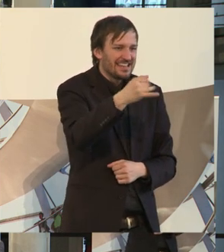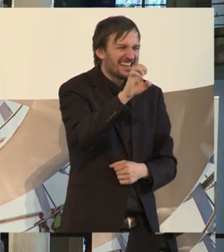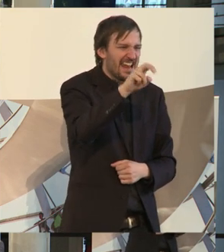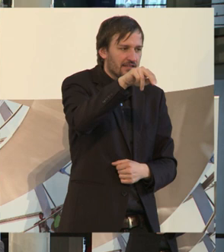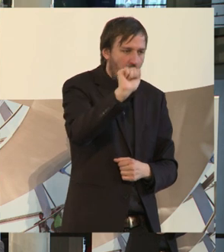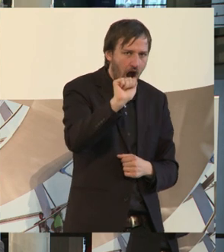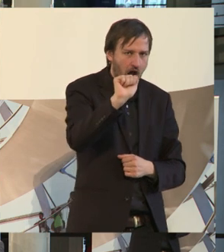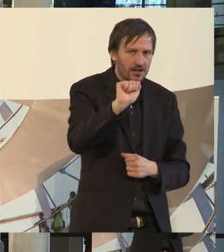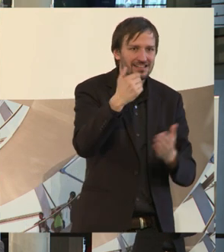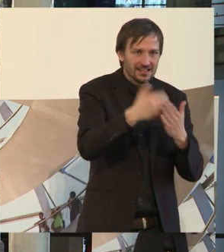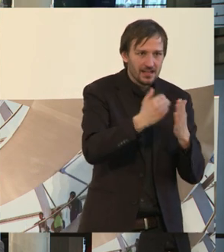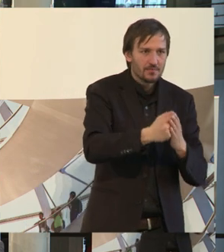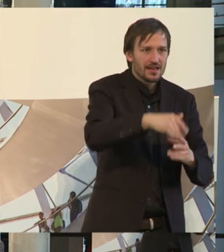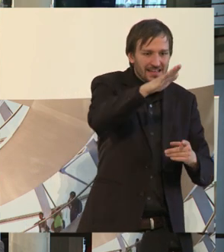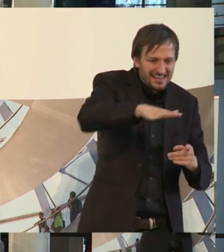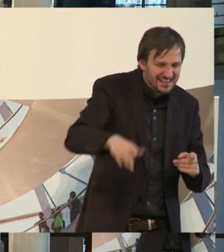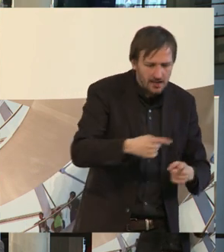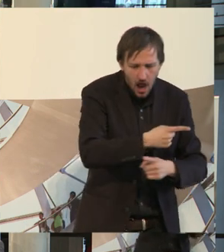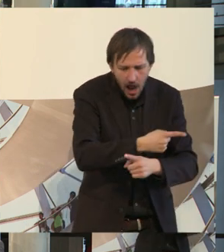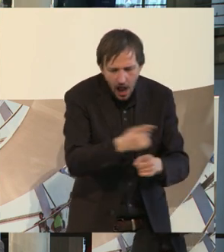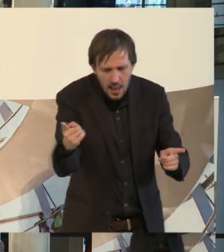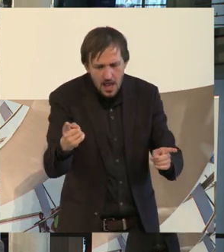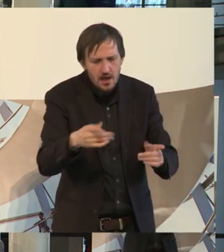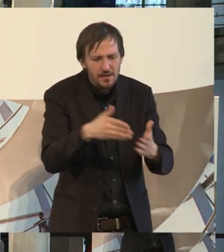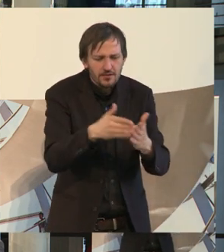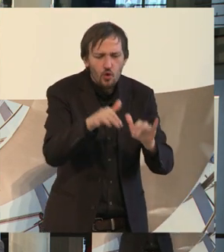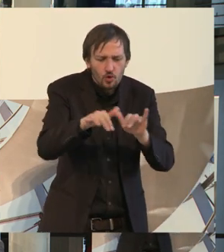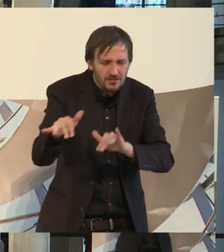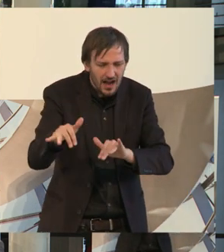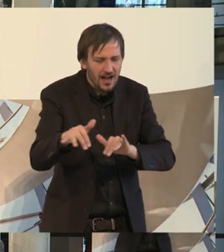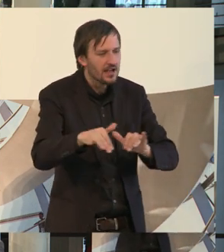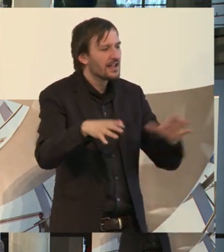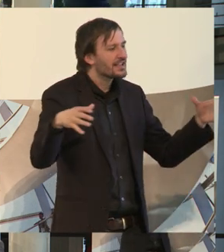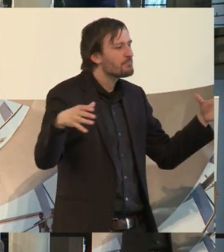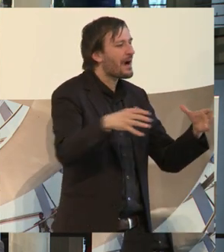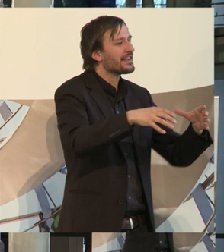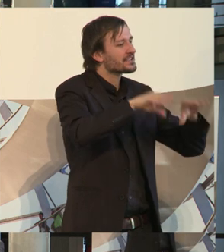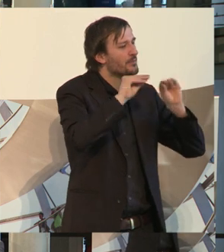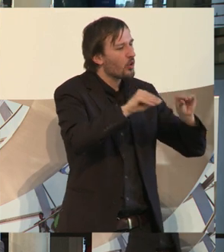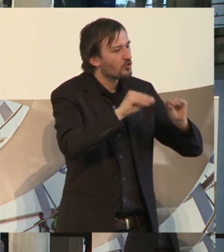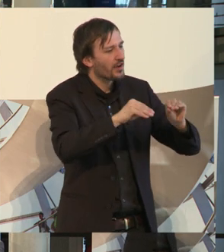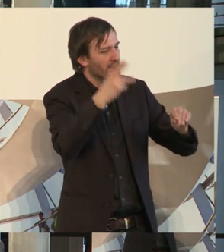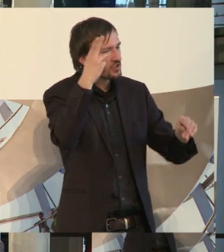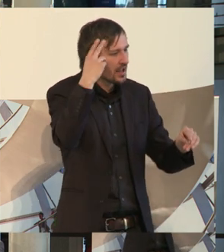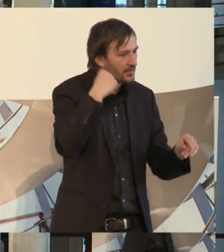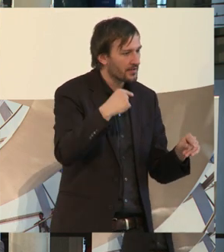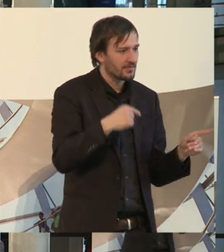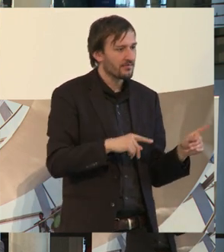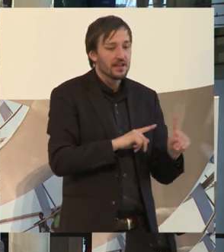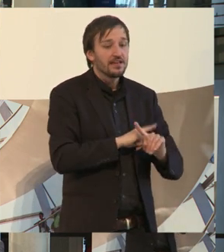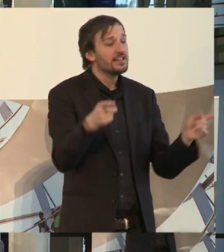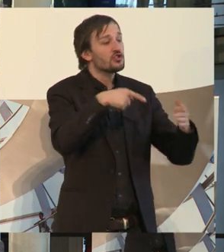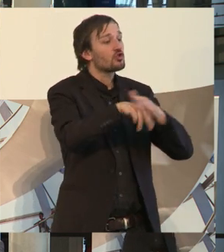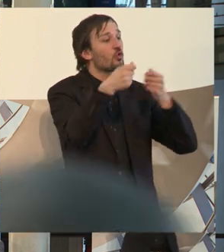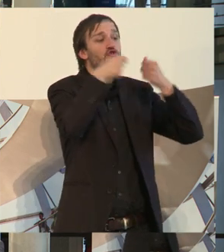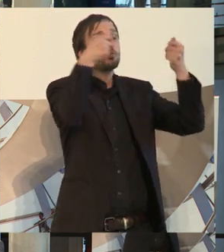Kinder mit Handicap lernen im gemeinsamen Unterricht. Diese Entwicklung ist nicht entstanden, weil der Bundestag